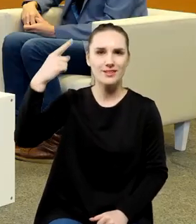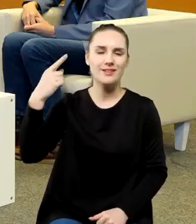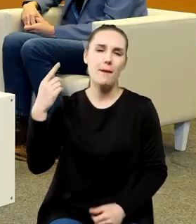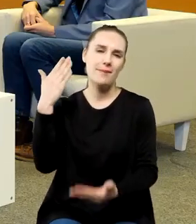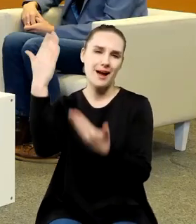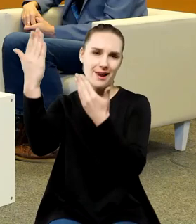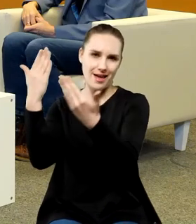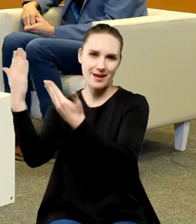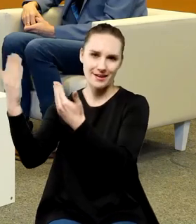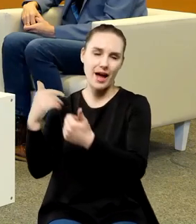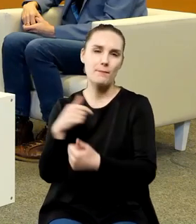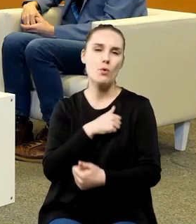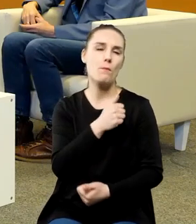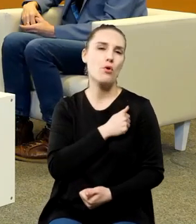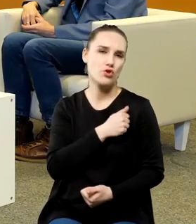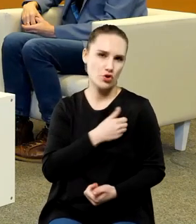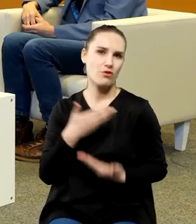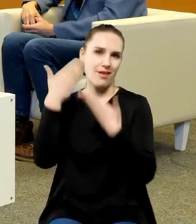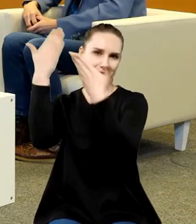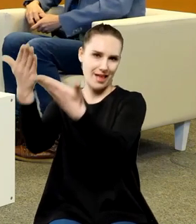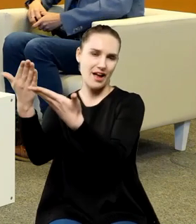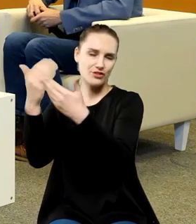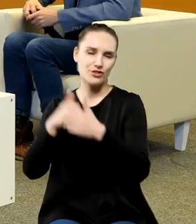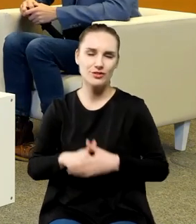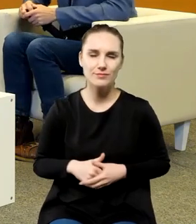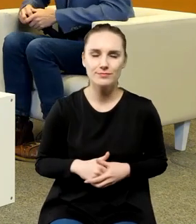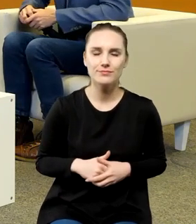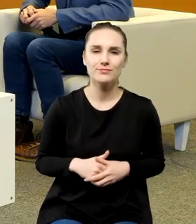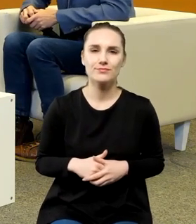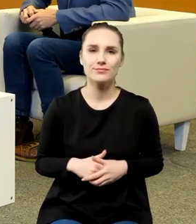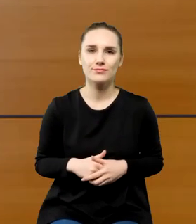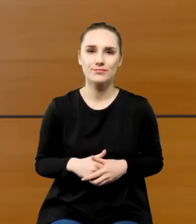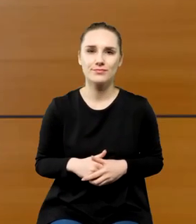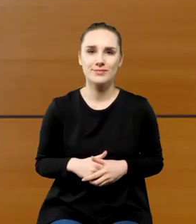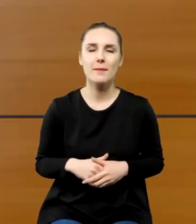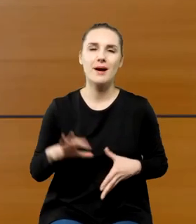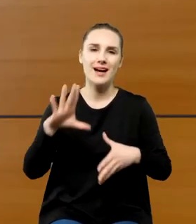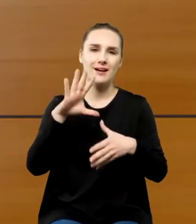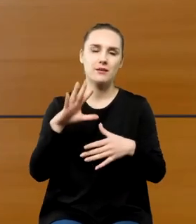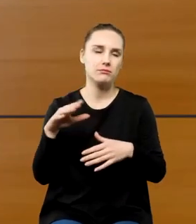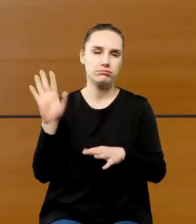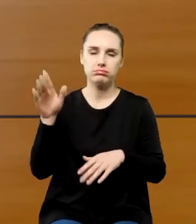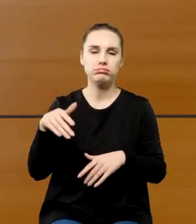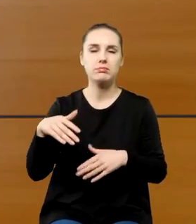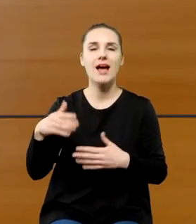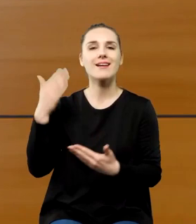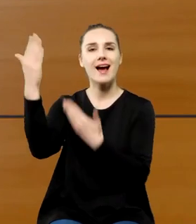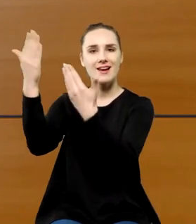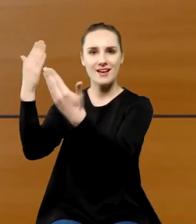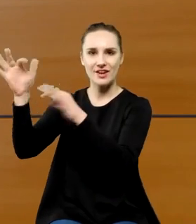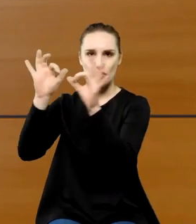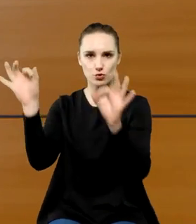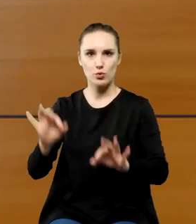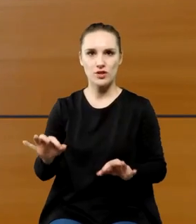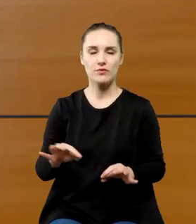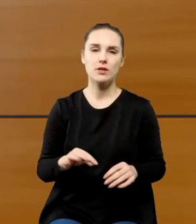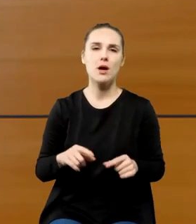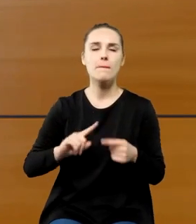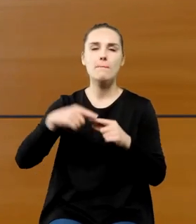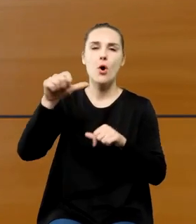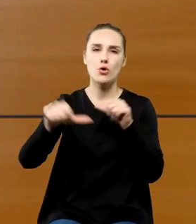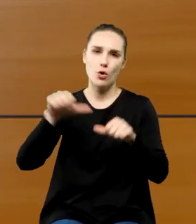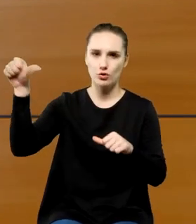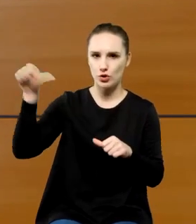został tam wypożyczony do Galerii Sztuki Współczesnej po 1800 roku